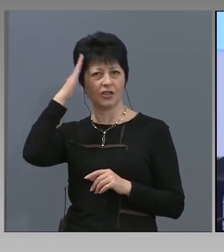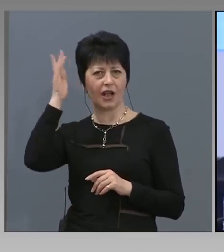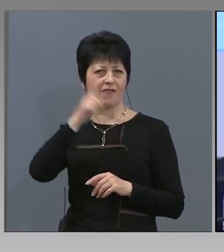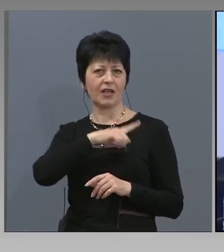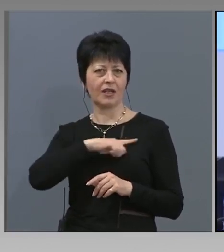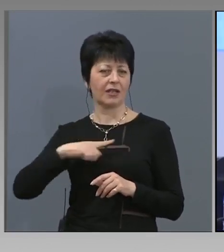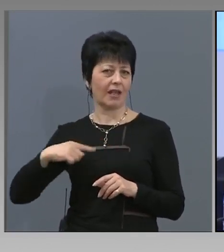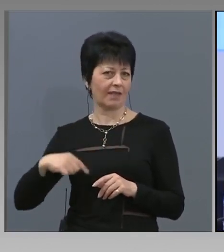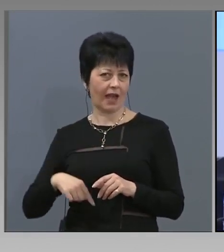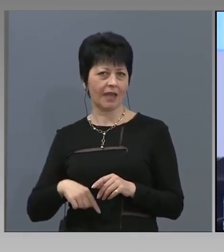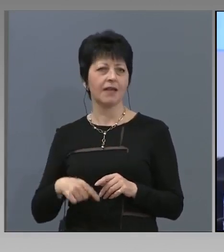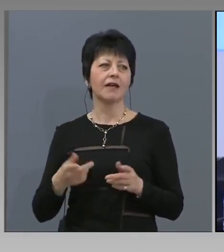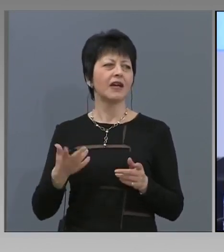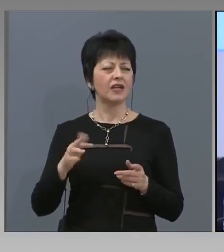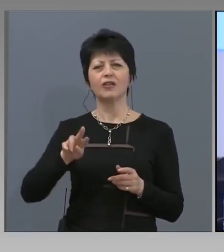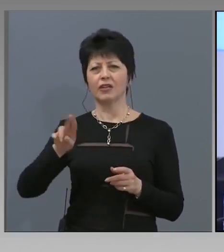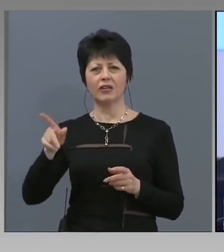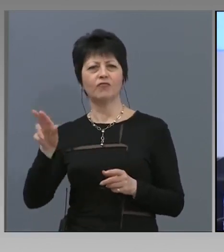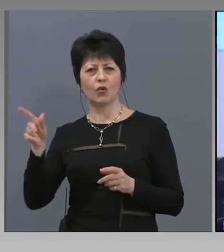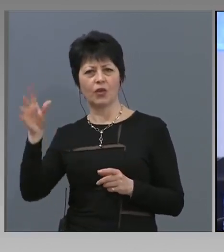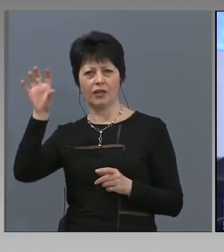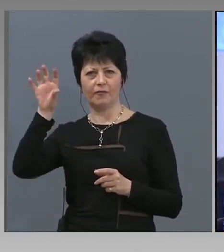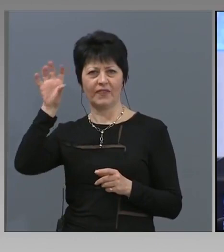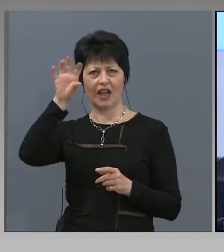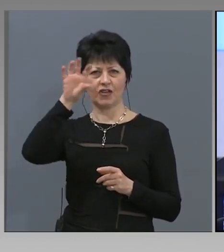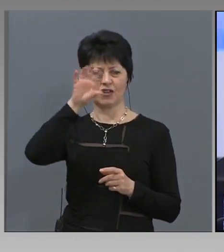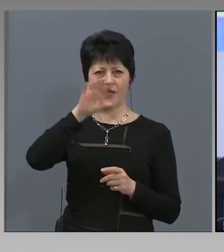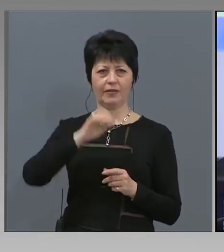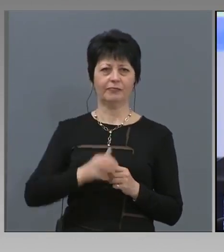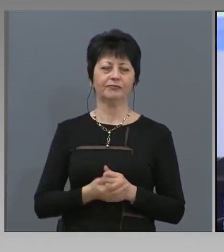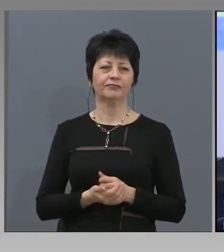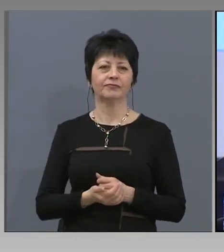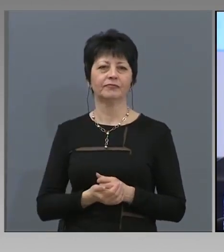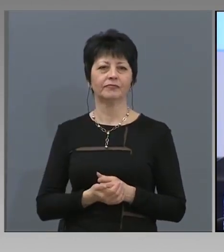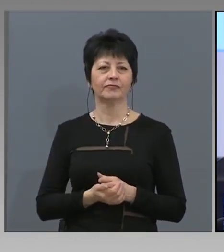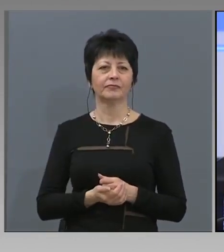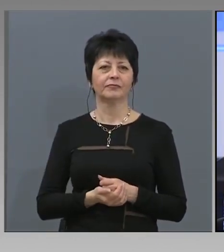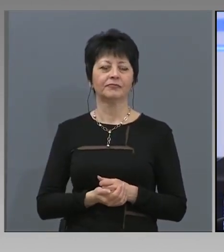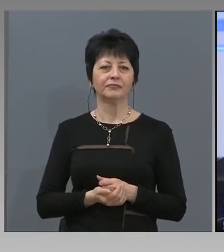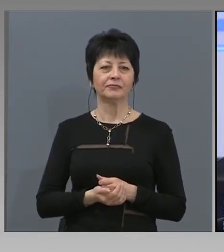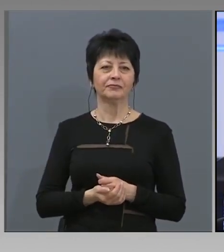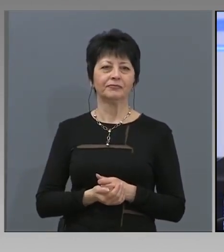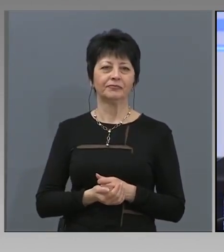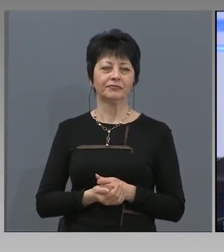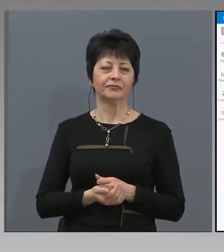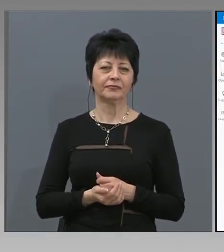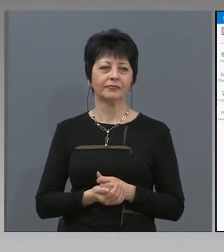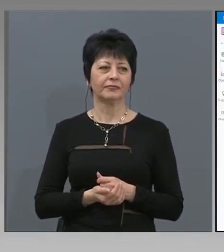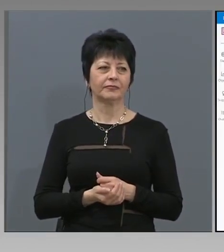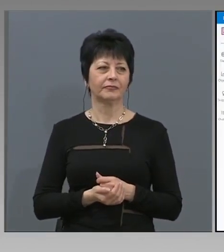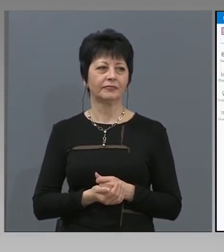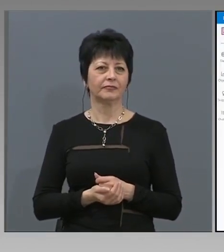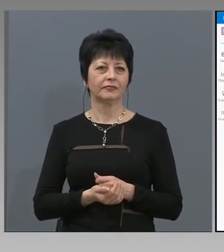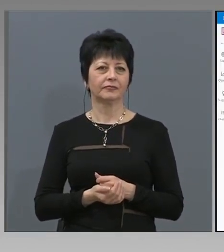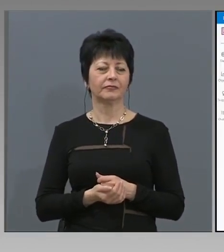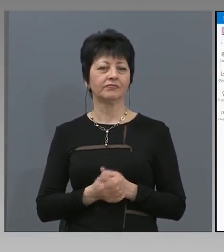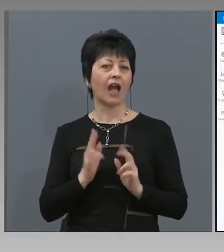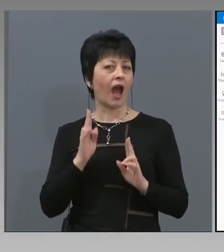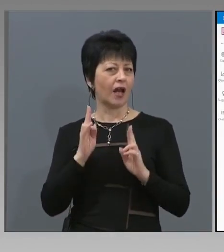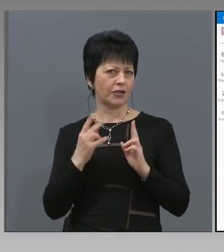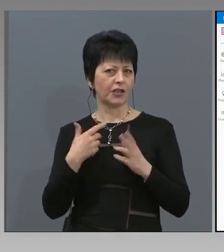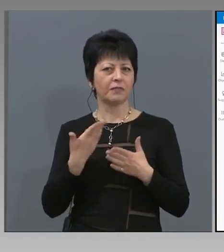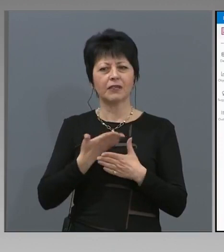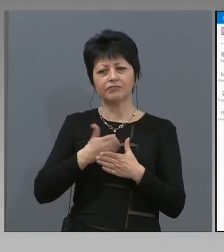такива, това число в момента по-високо. Прегракнал съм за това. Решихме да